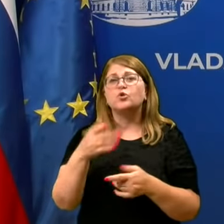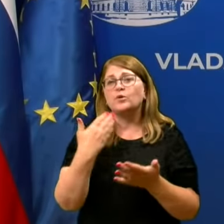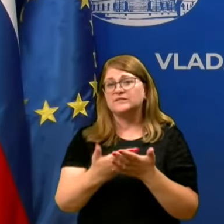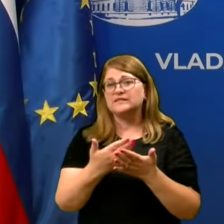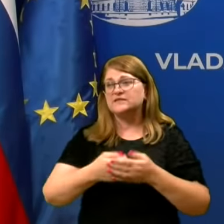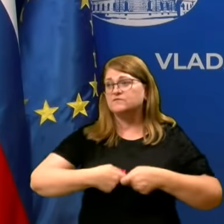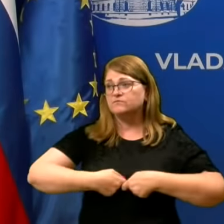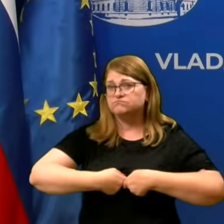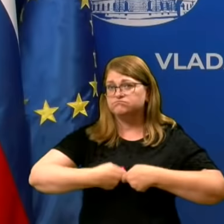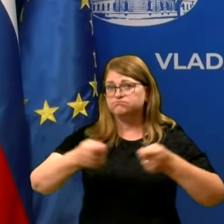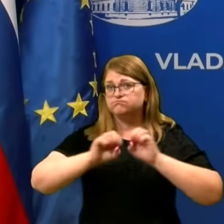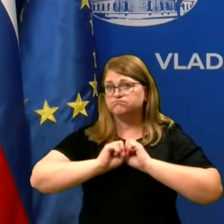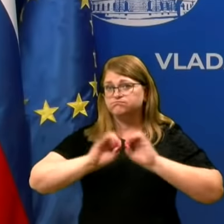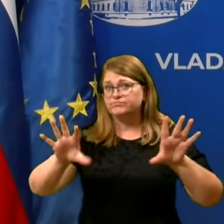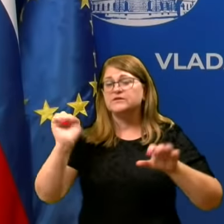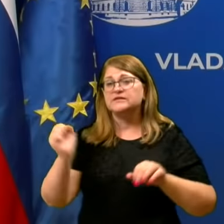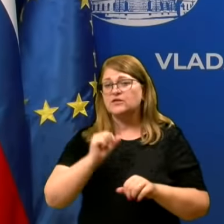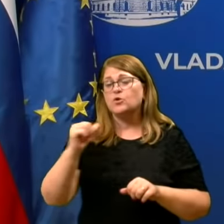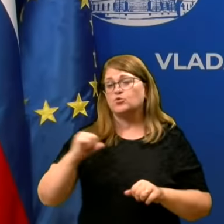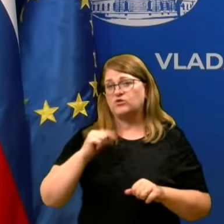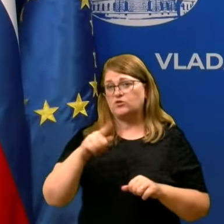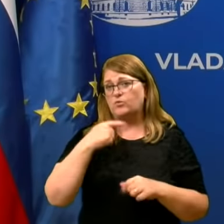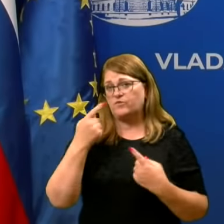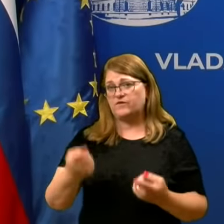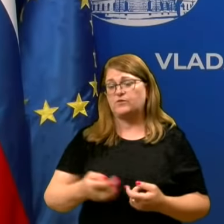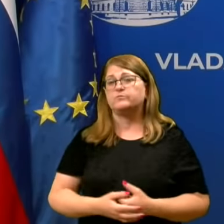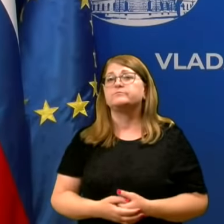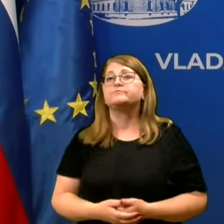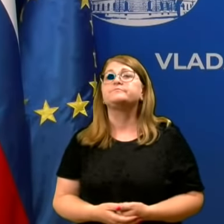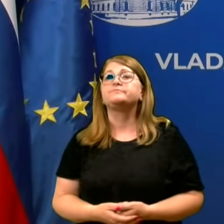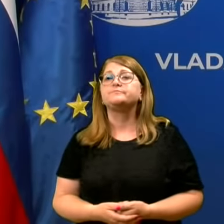delimo z vami, zato sem to na tiskovni konferenciji tudi povedal.